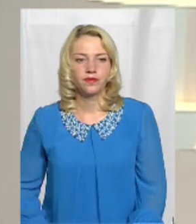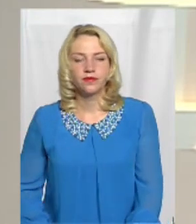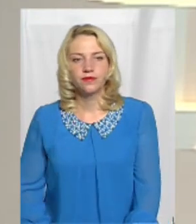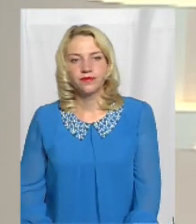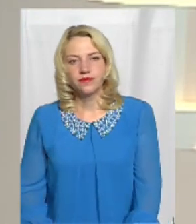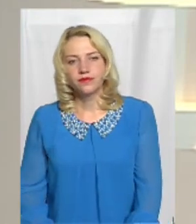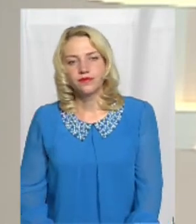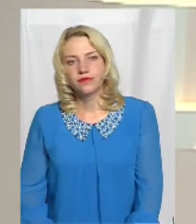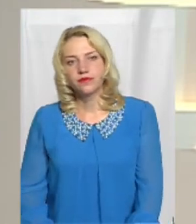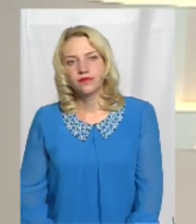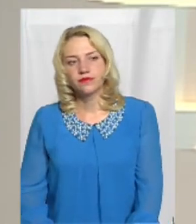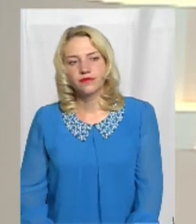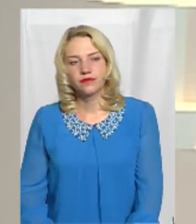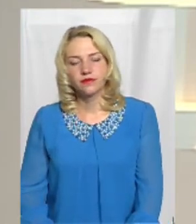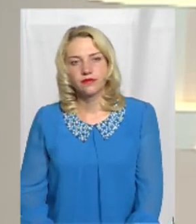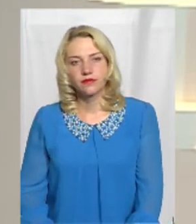слухаємо вас